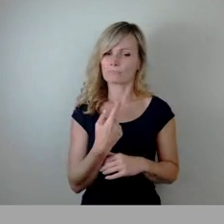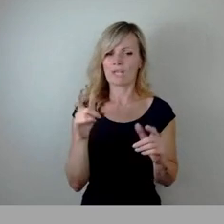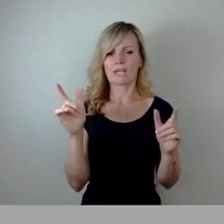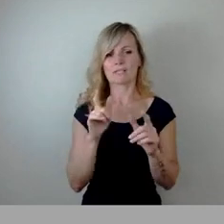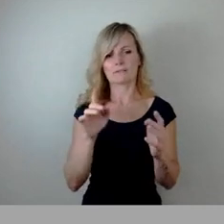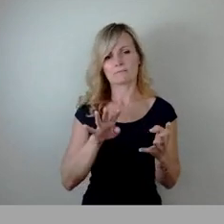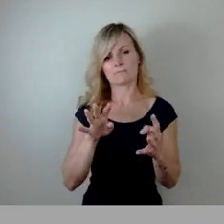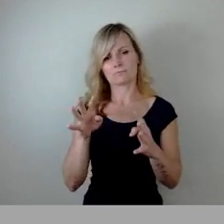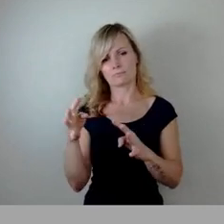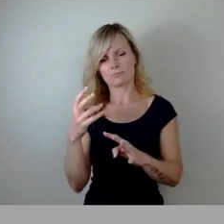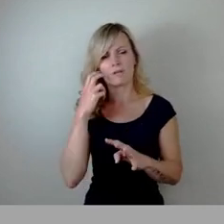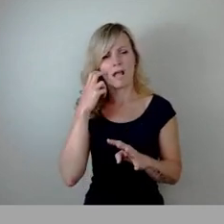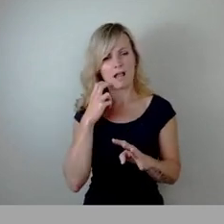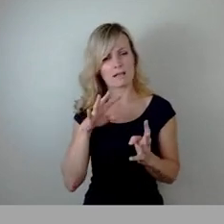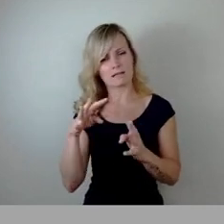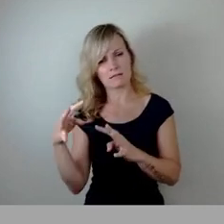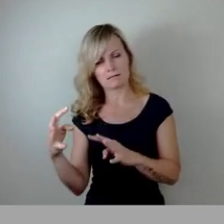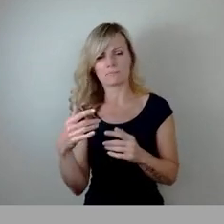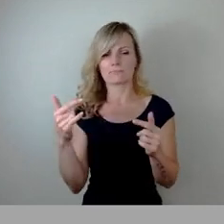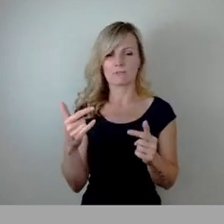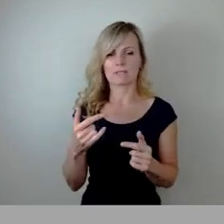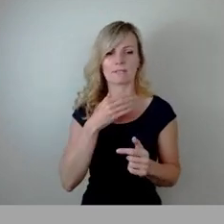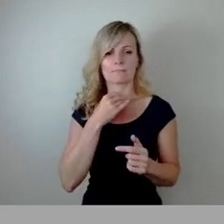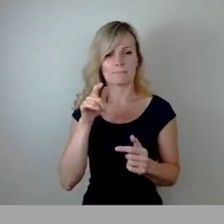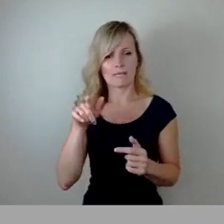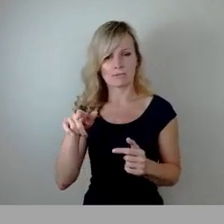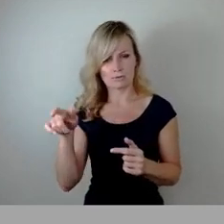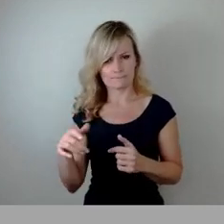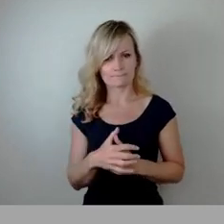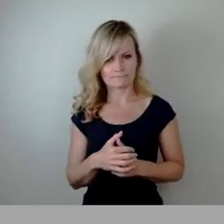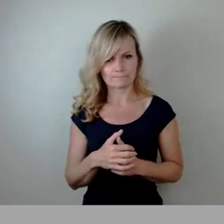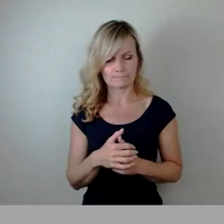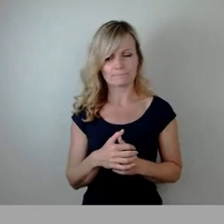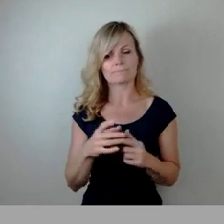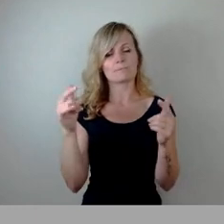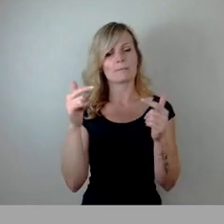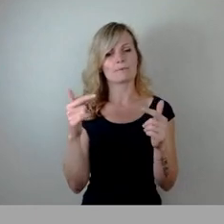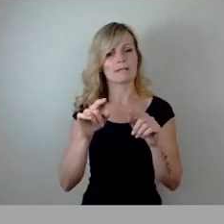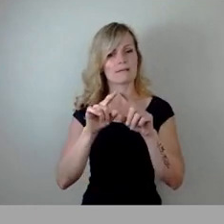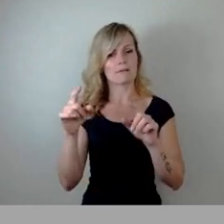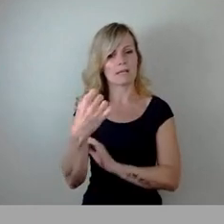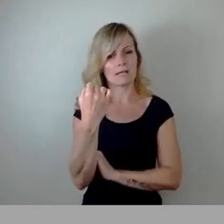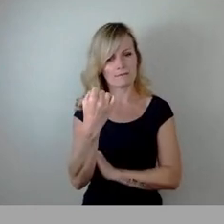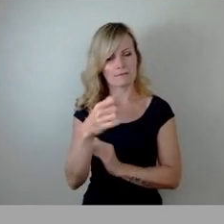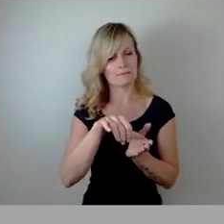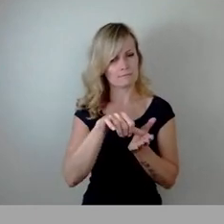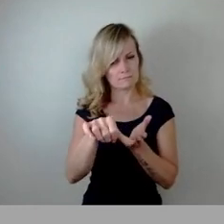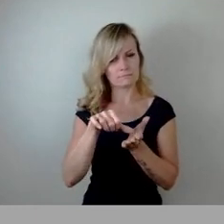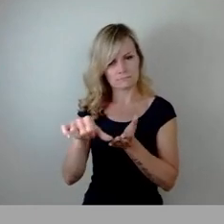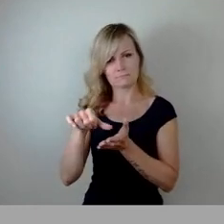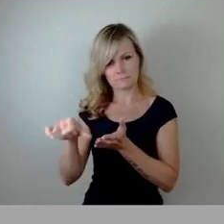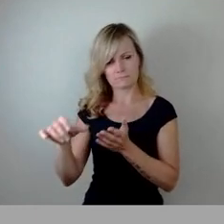wir finanzieren zunehmend fairer Pflegefachkräfte, das schlägt sich nieder auf Heimkosten und